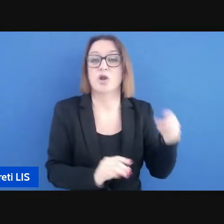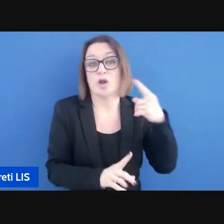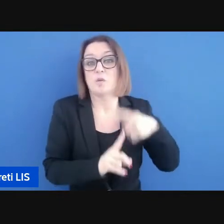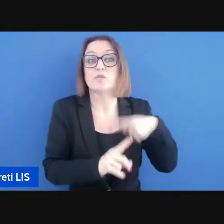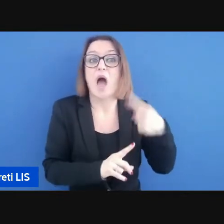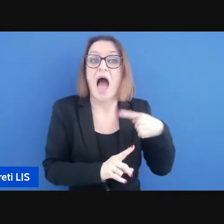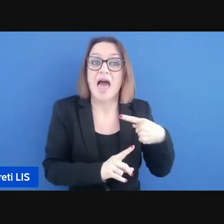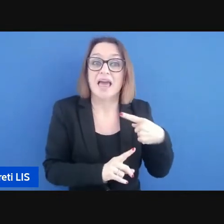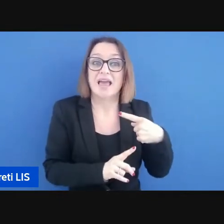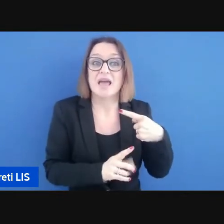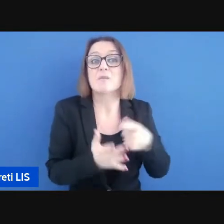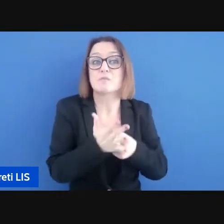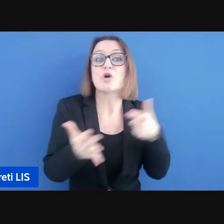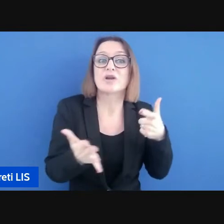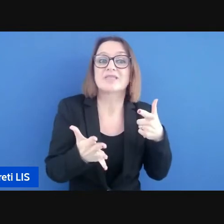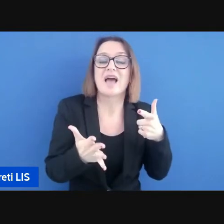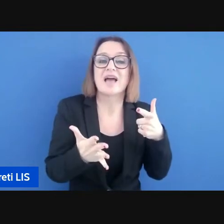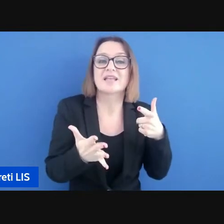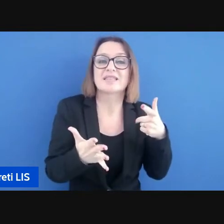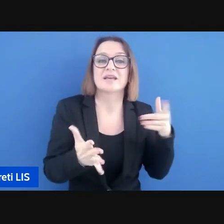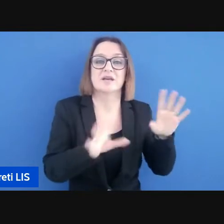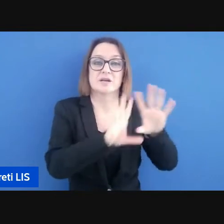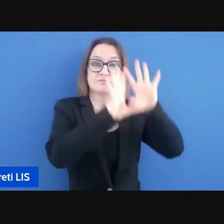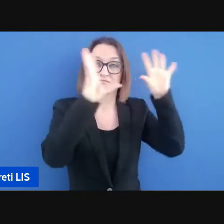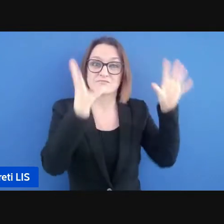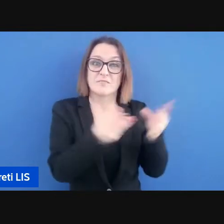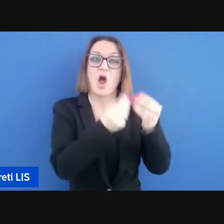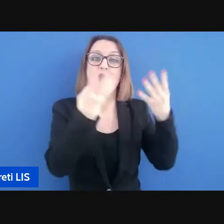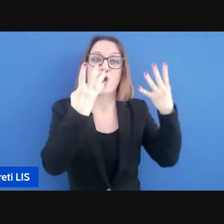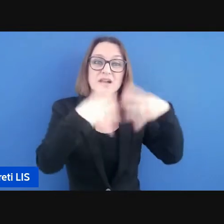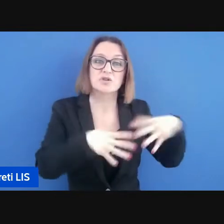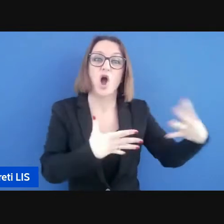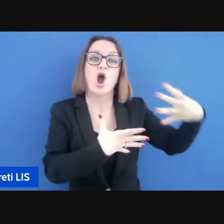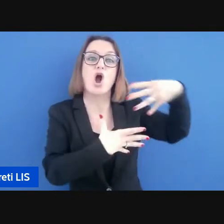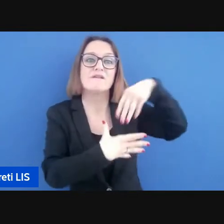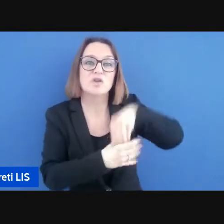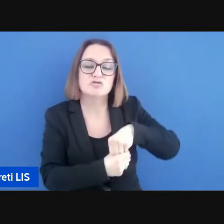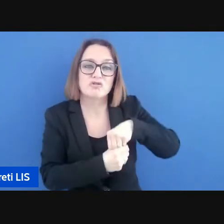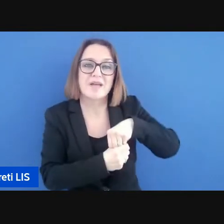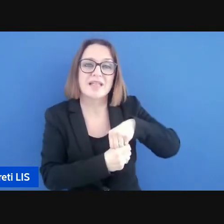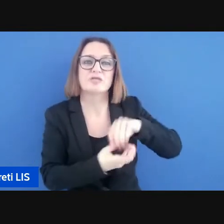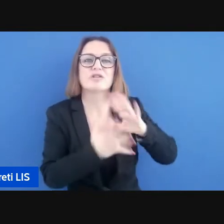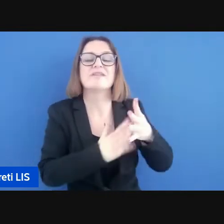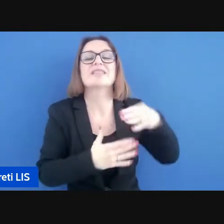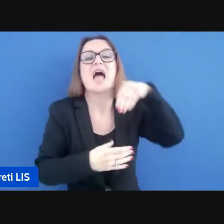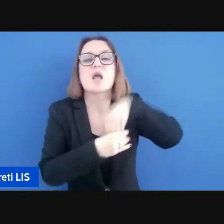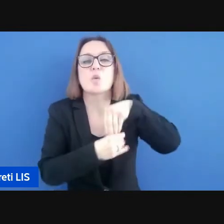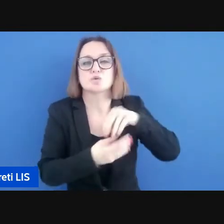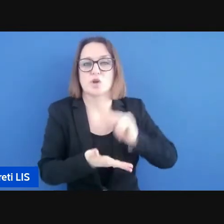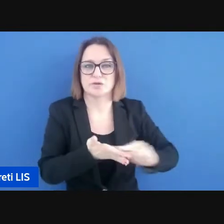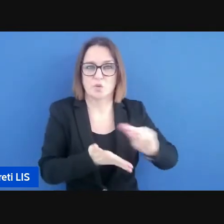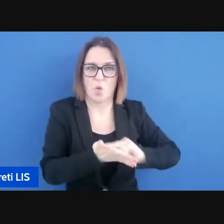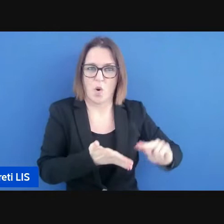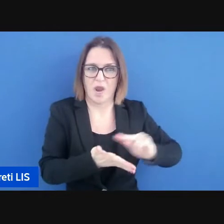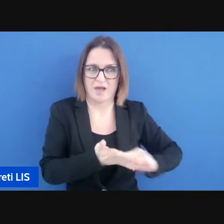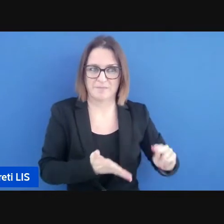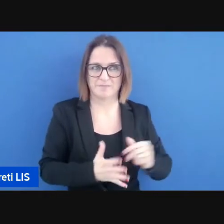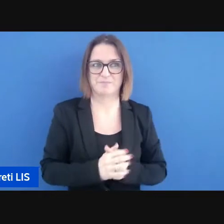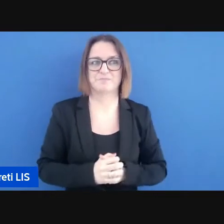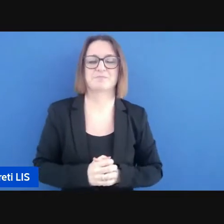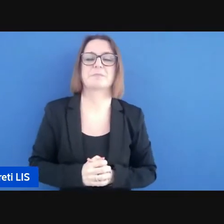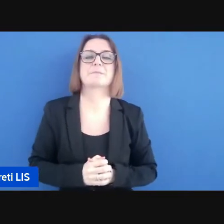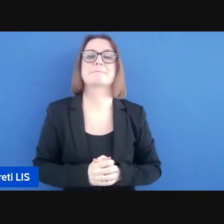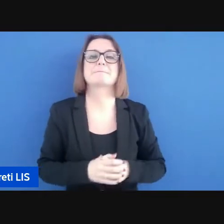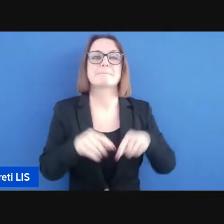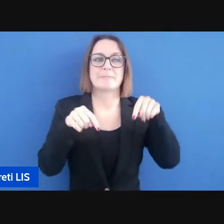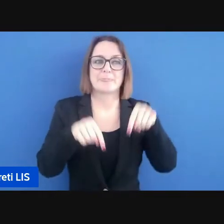coinvolgimento dell'intera organizzazione nella realizzazione dell'inclusione scolastica e adesso